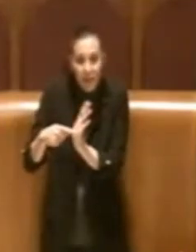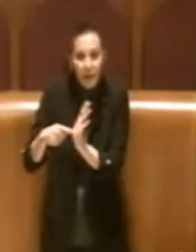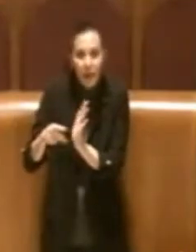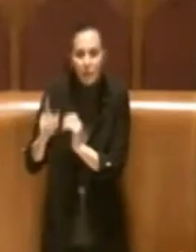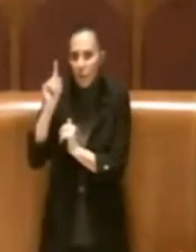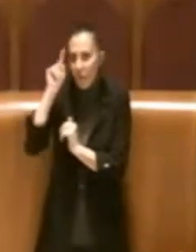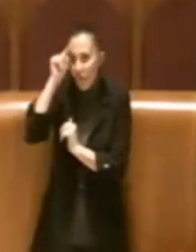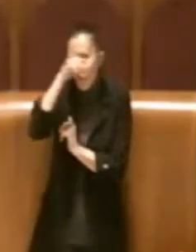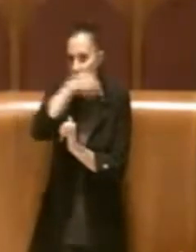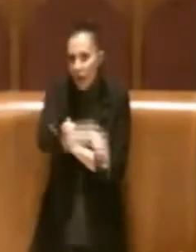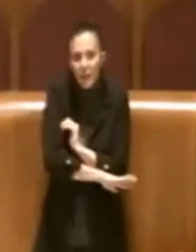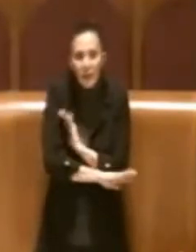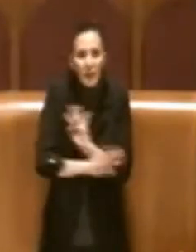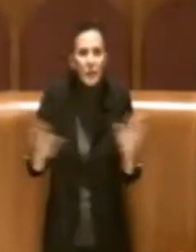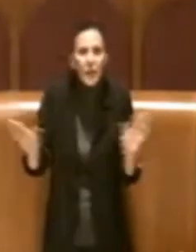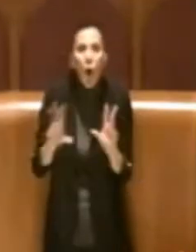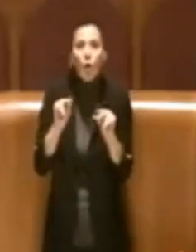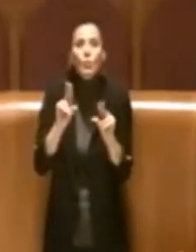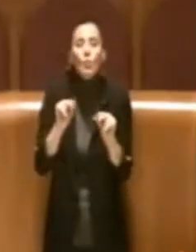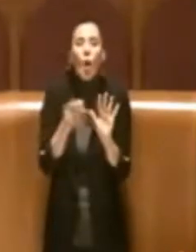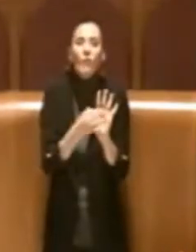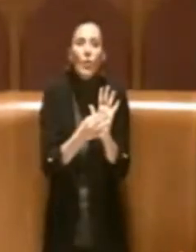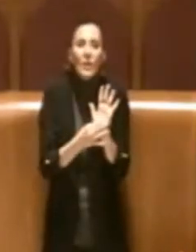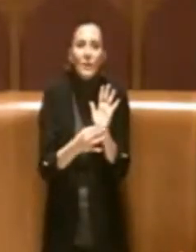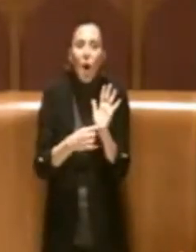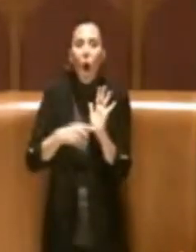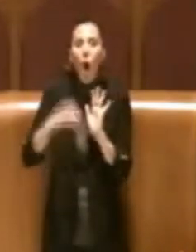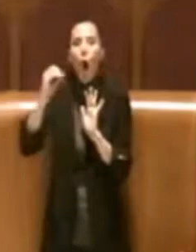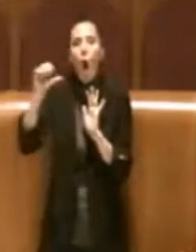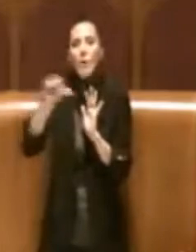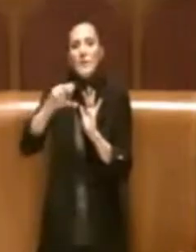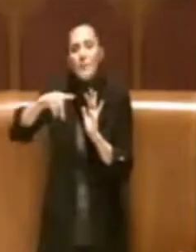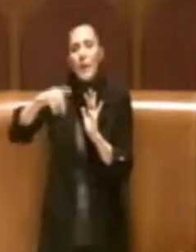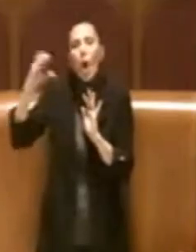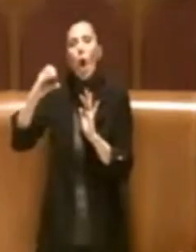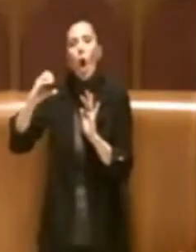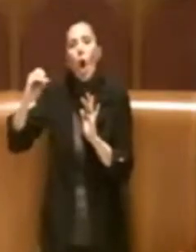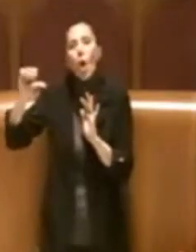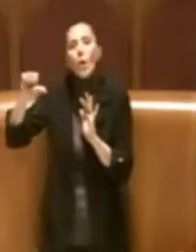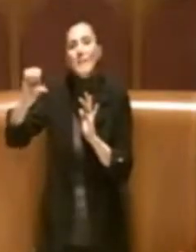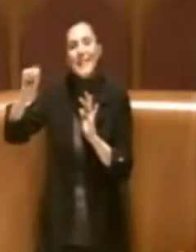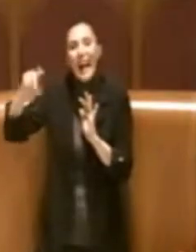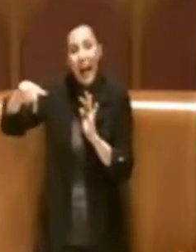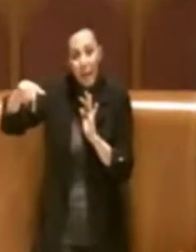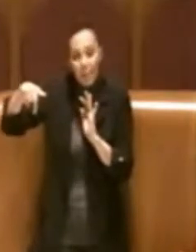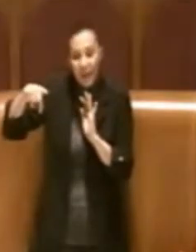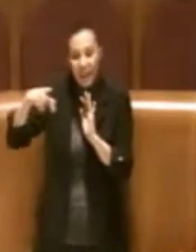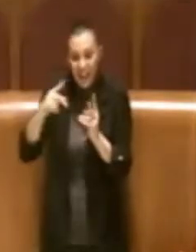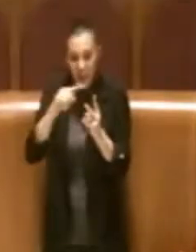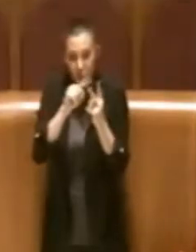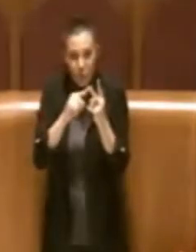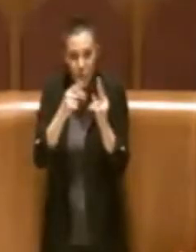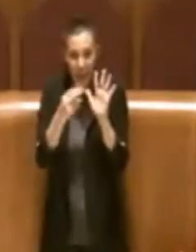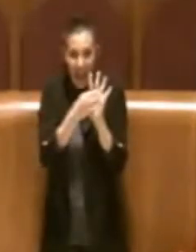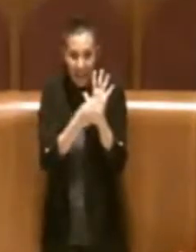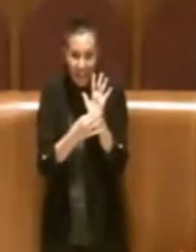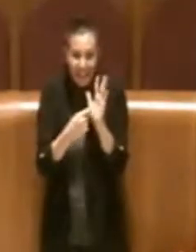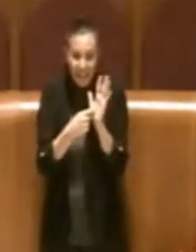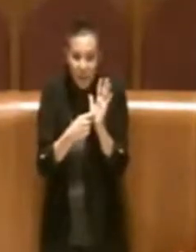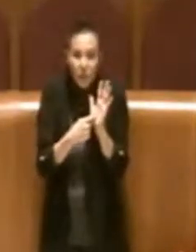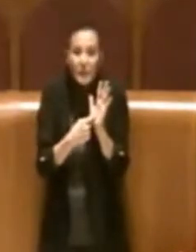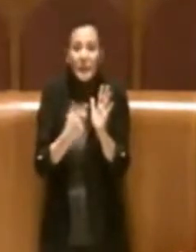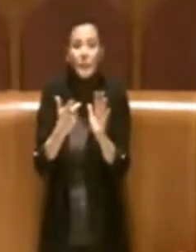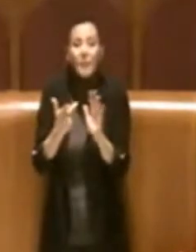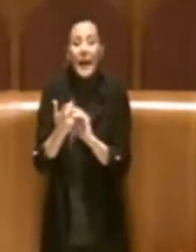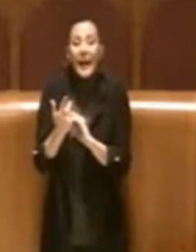fatica, è quella del nuovo regolamento OSPEC-OSAP, che anche lei voleva modificare, insomma, in due articoli, ma che è